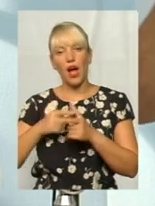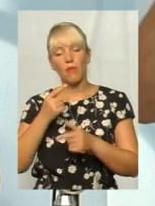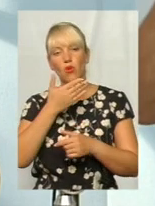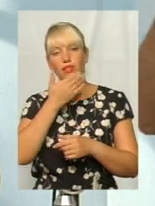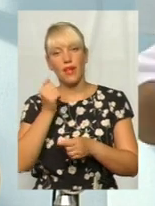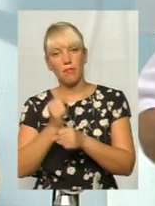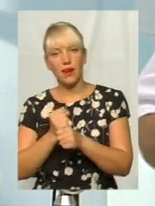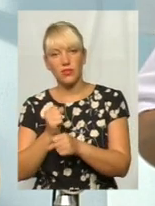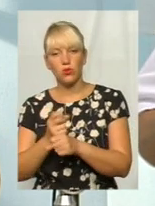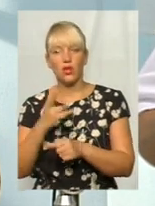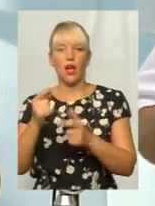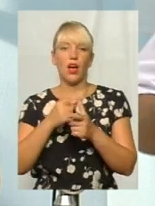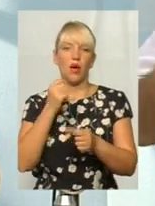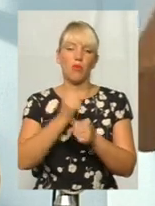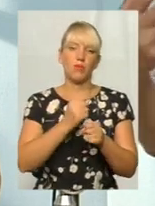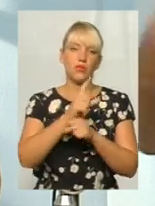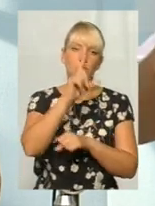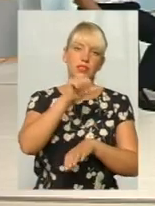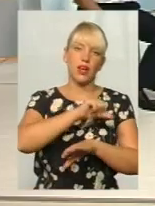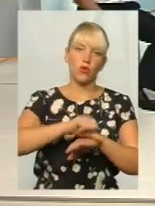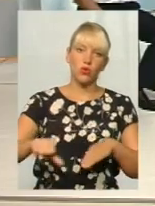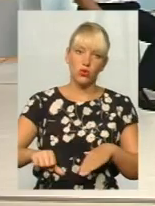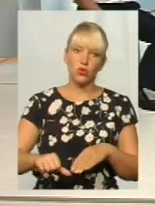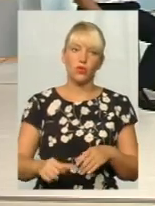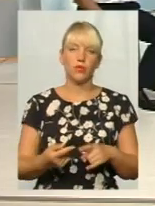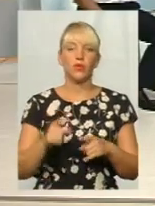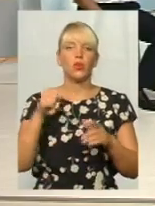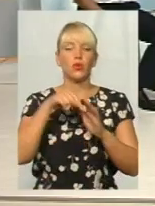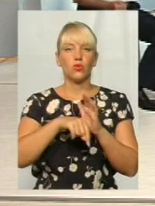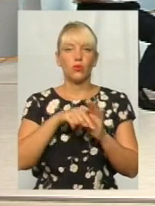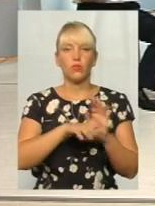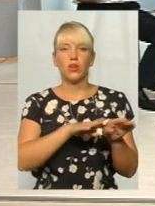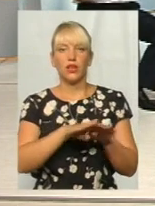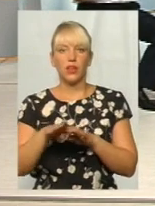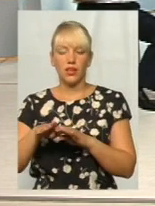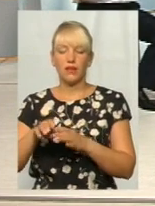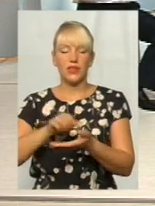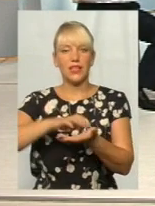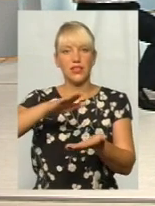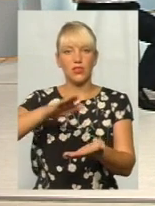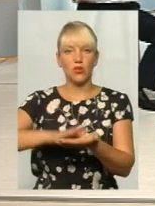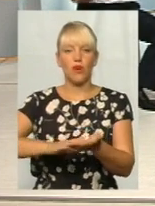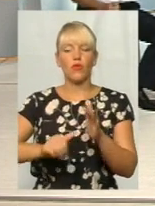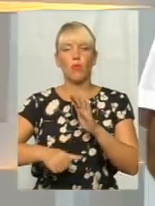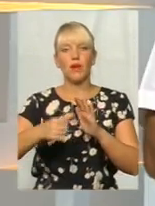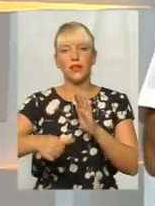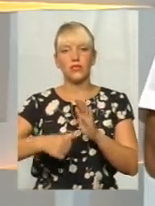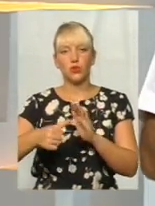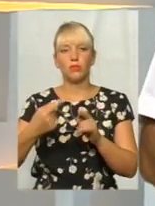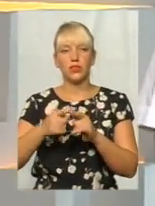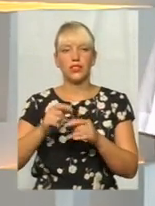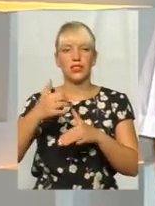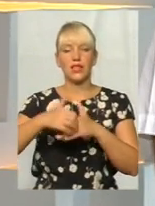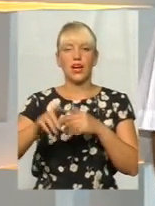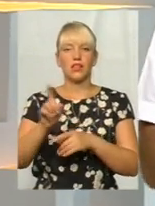або працюють за кордоном. Тобто рівень реєстрованого безробіття у нас, скажімо, середня норма, там, десь